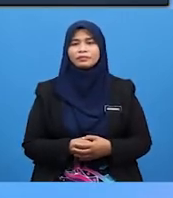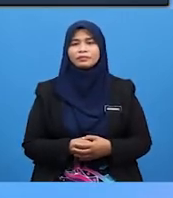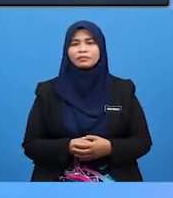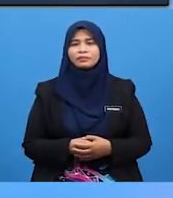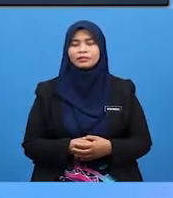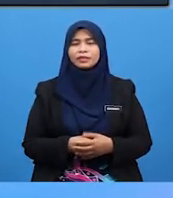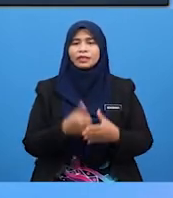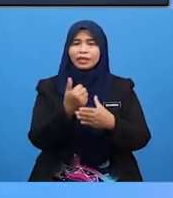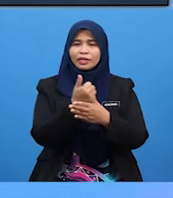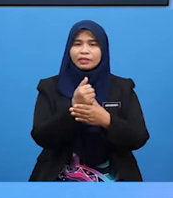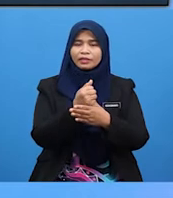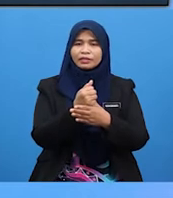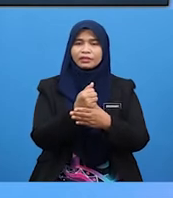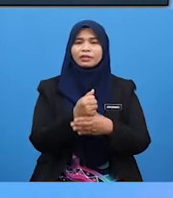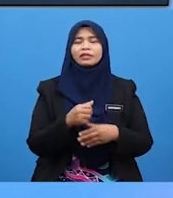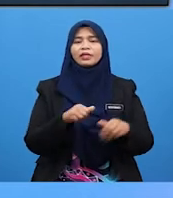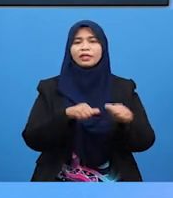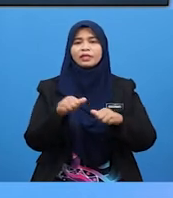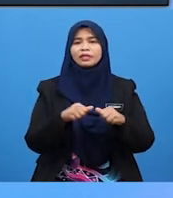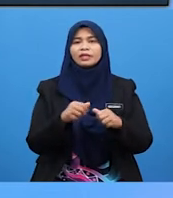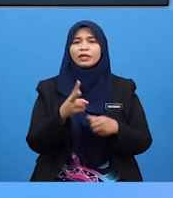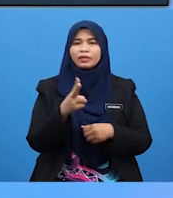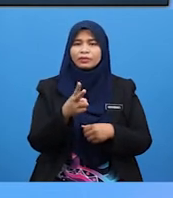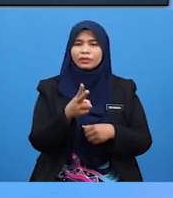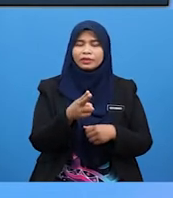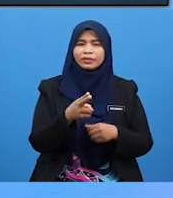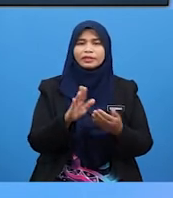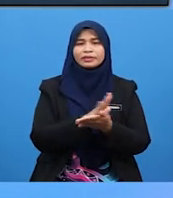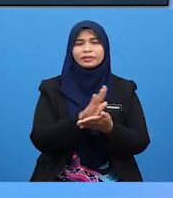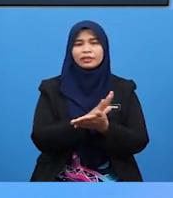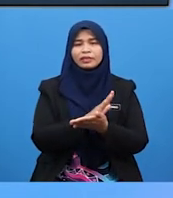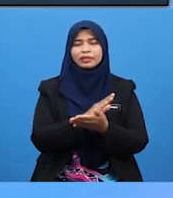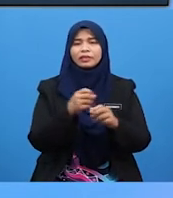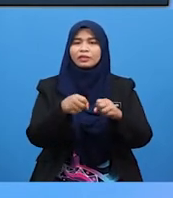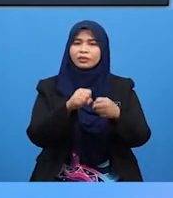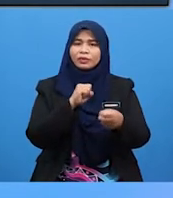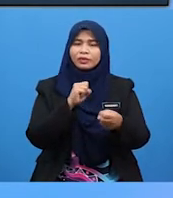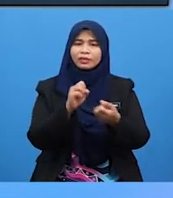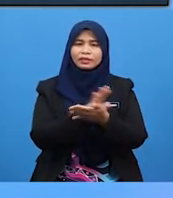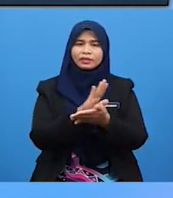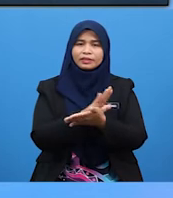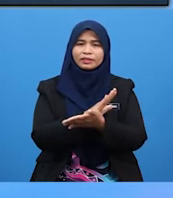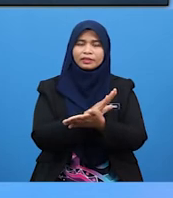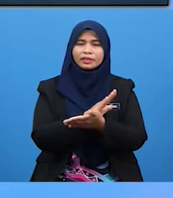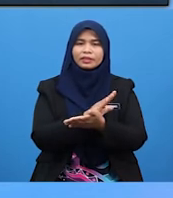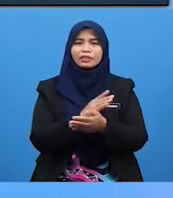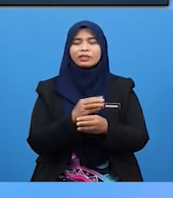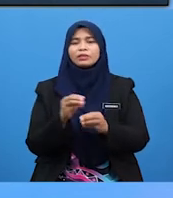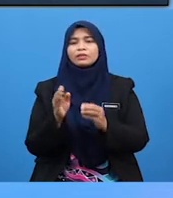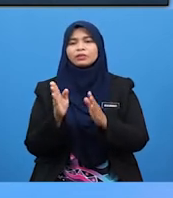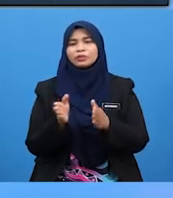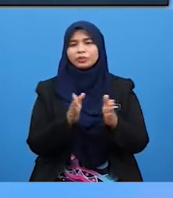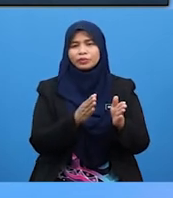Antaranya Aktiviti menggunting kertas Mengoyak kertas Menyusun